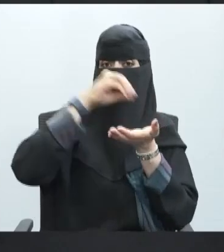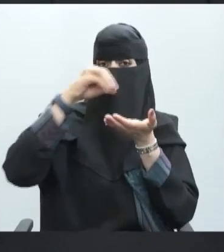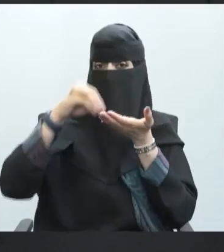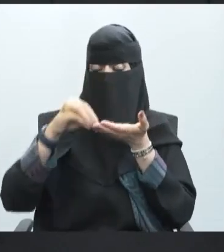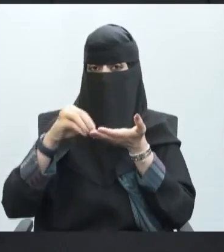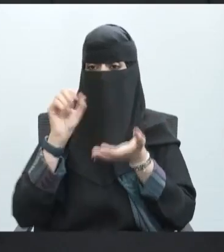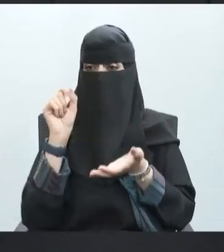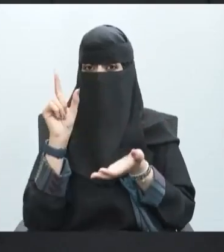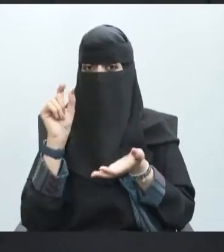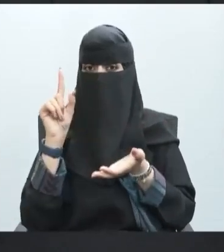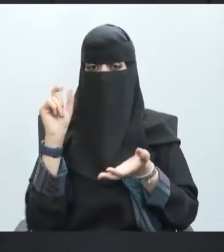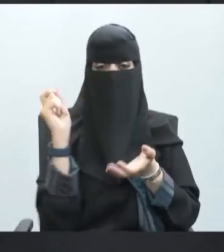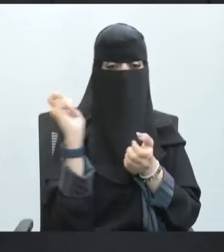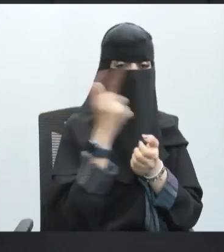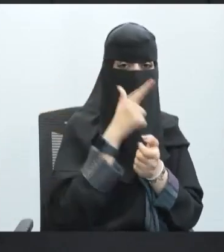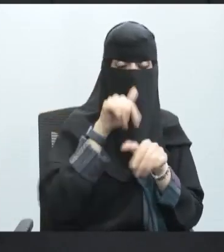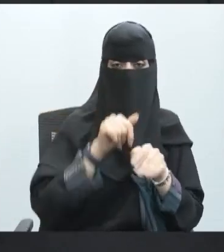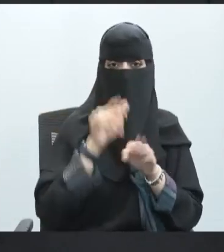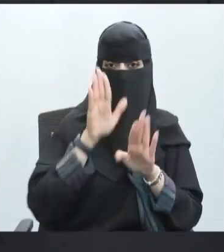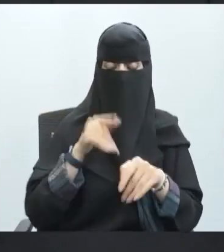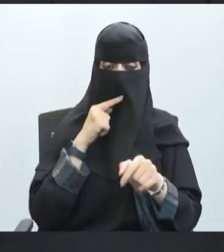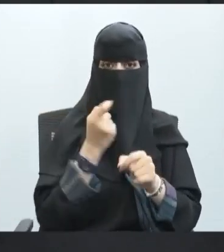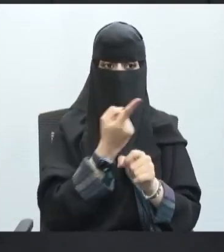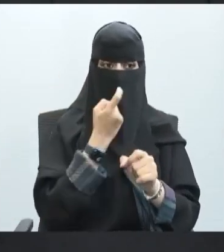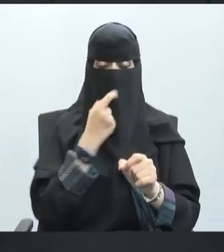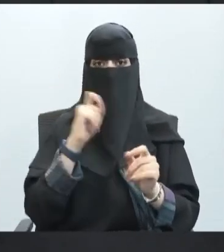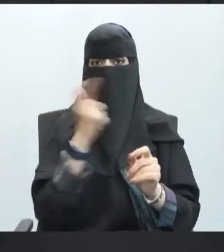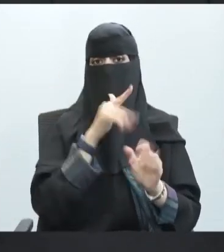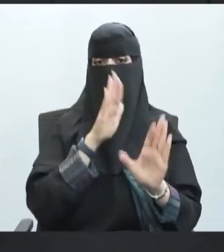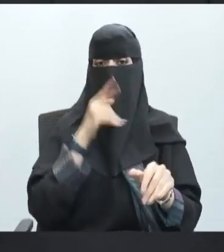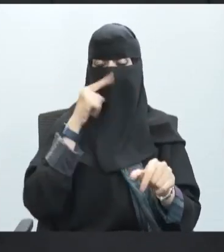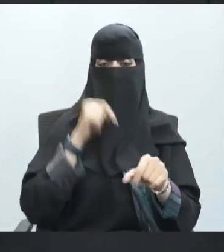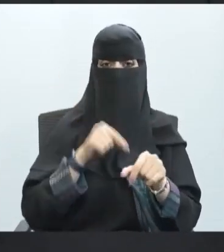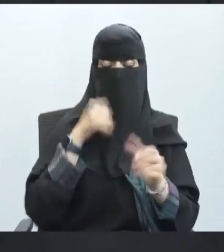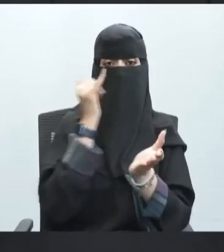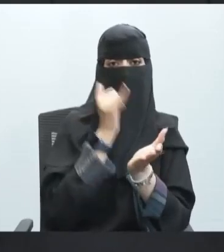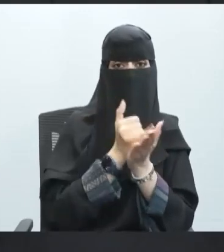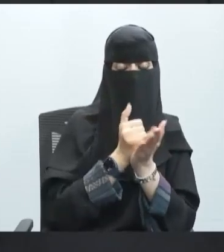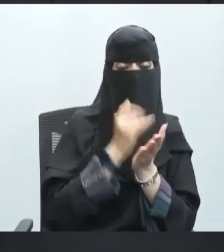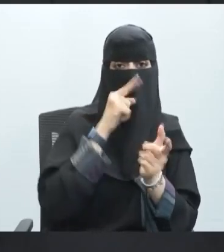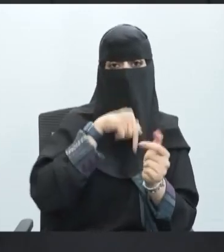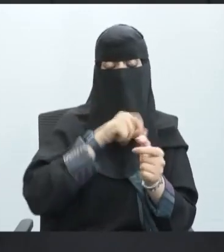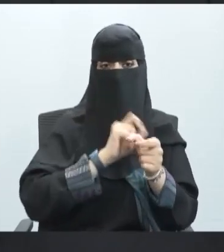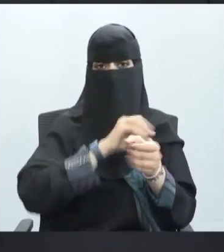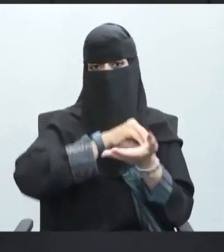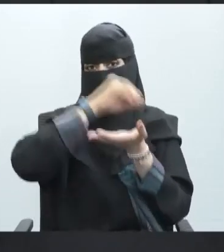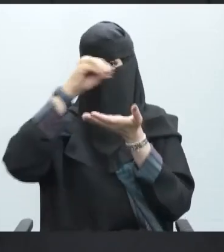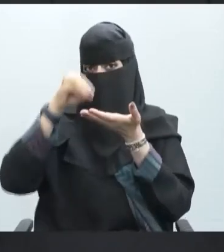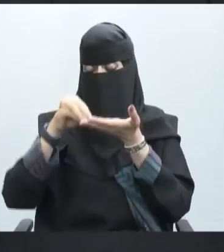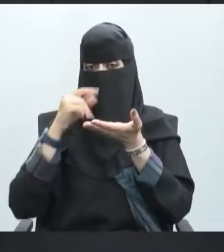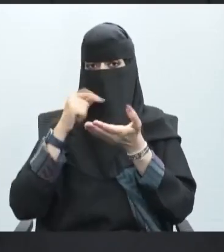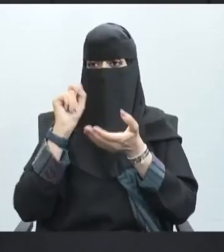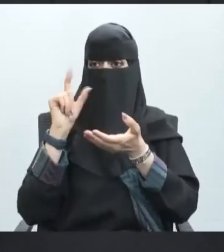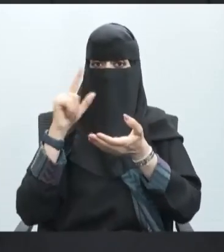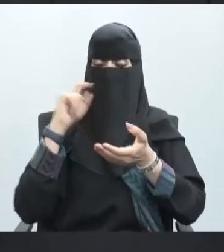بشكل أسرع نحن بحاجة للاستجابة الفورية لذلك كانت هي المسؤولة عن نقل الألم الحاد بعكس الخلية